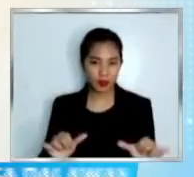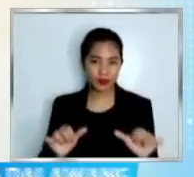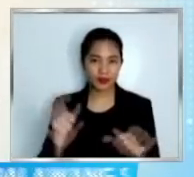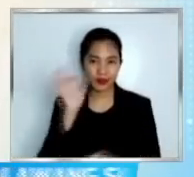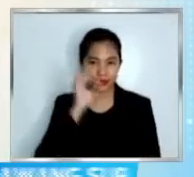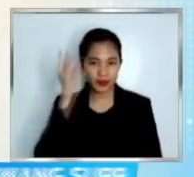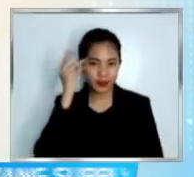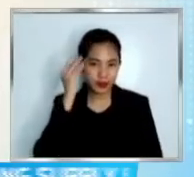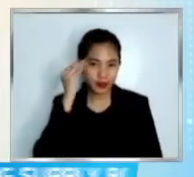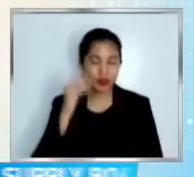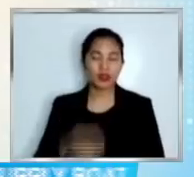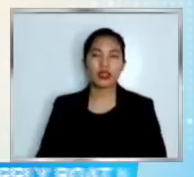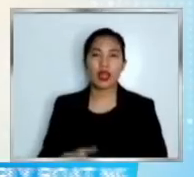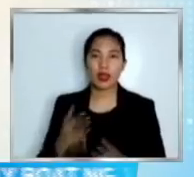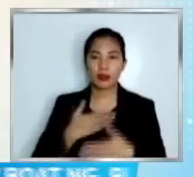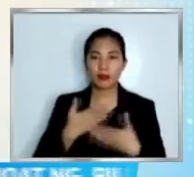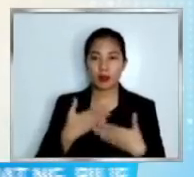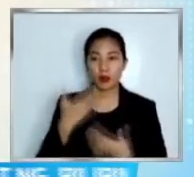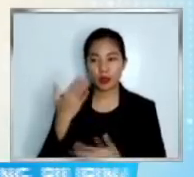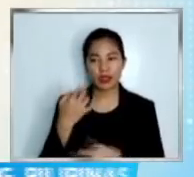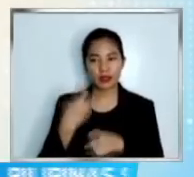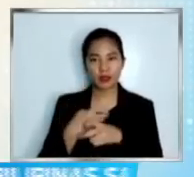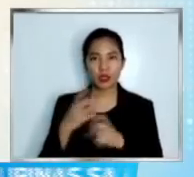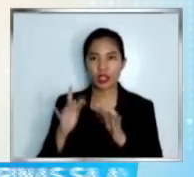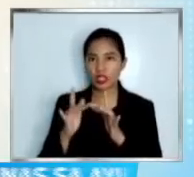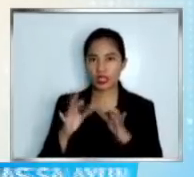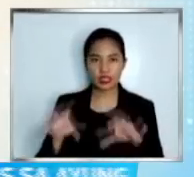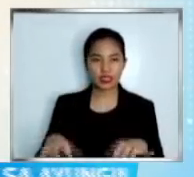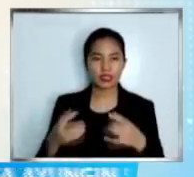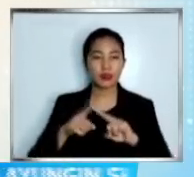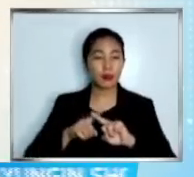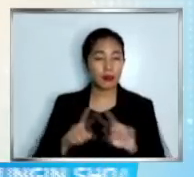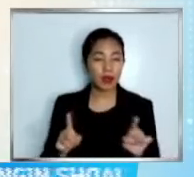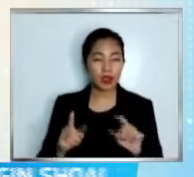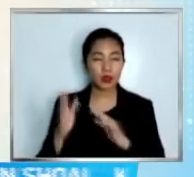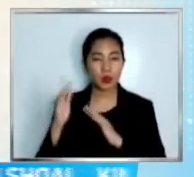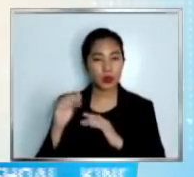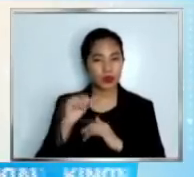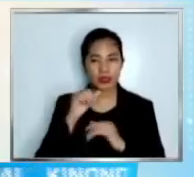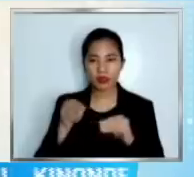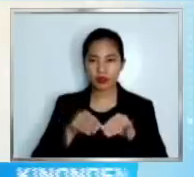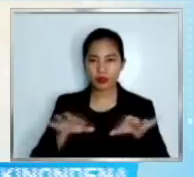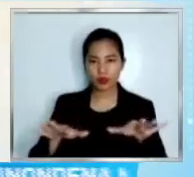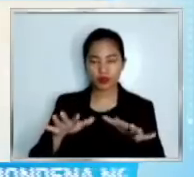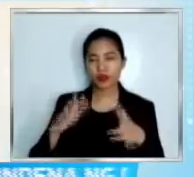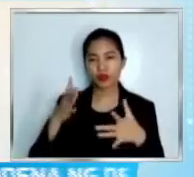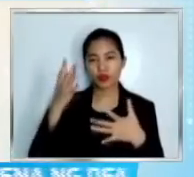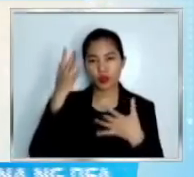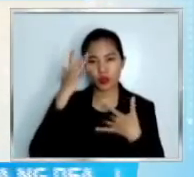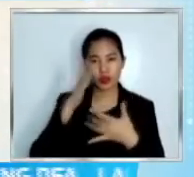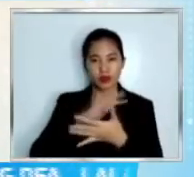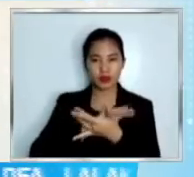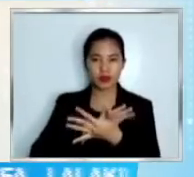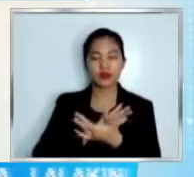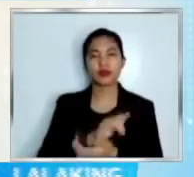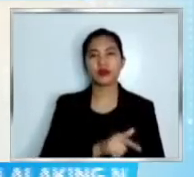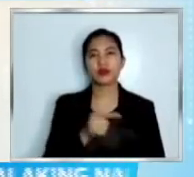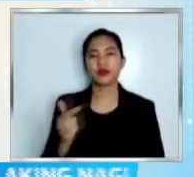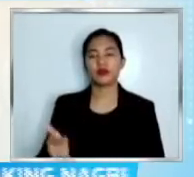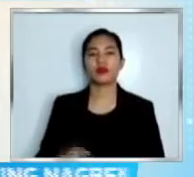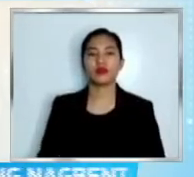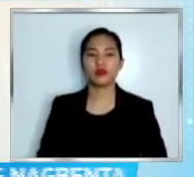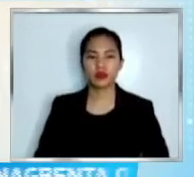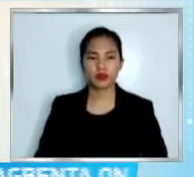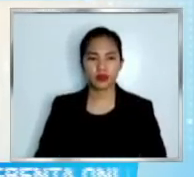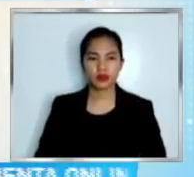Sana lang daw hindi na bumalik sa dati ang dami ng COVID cases. Ikinatuwa rin ni Rose Villa Cernicula, kabusaw ang